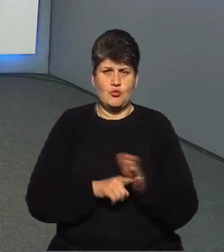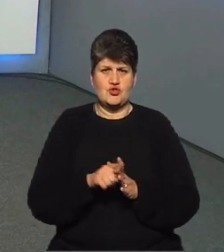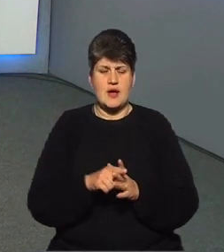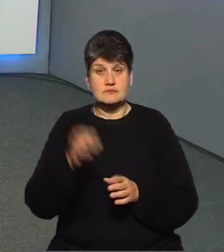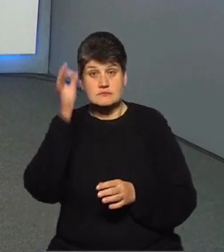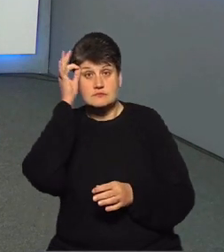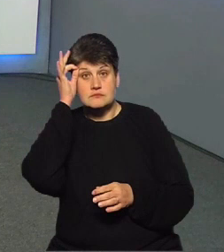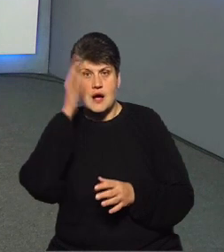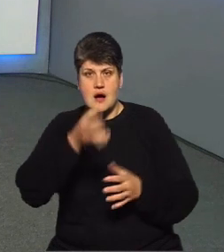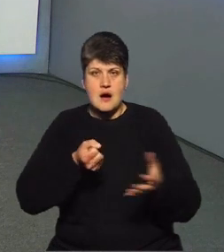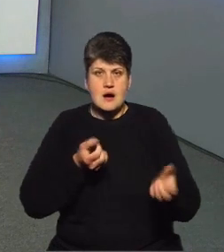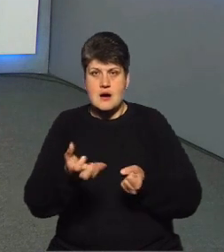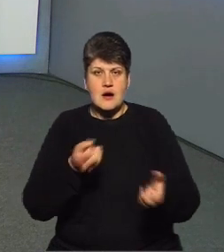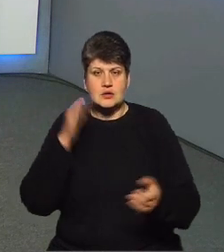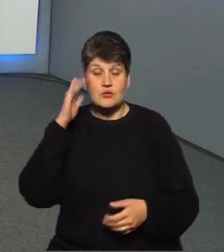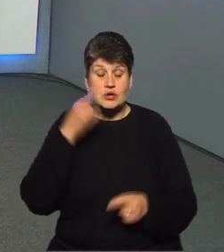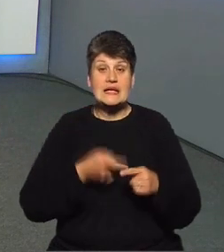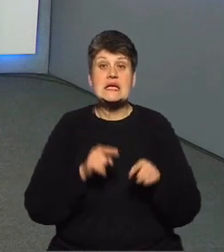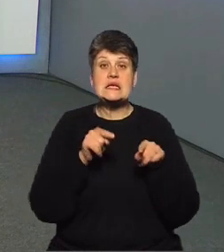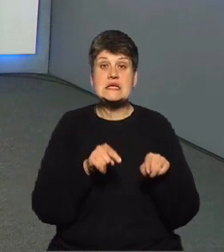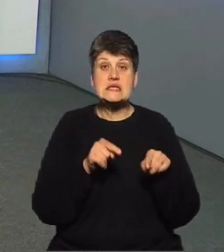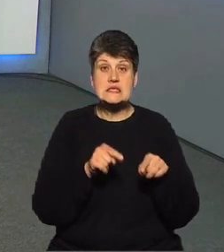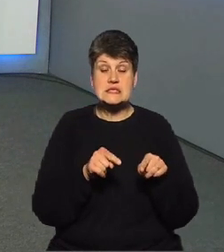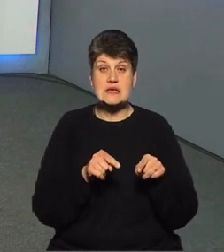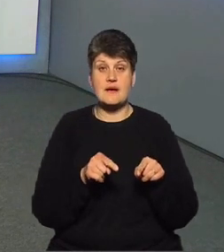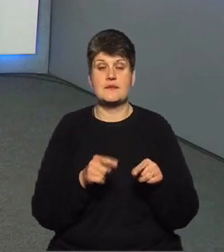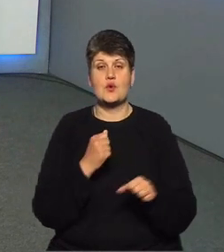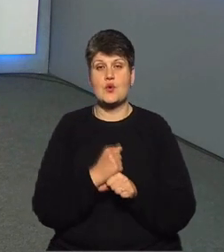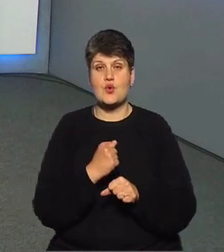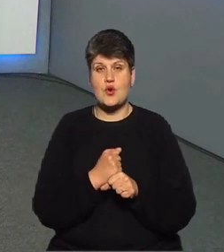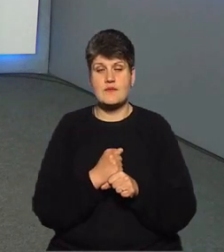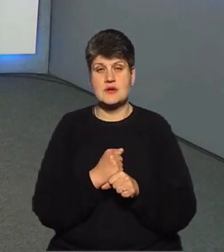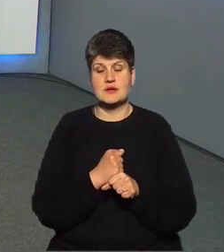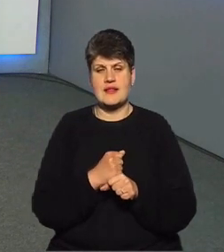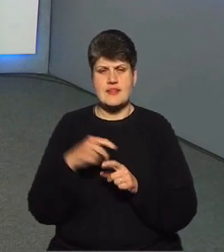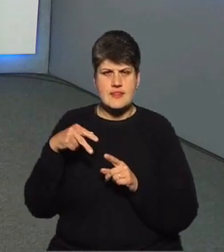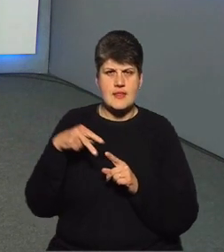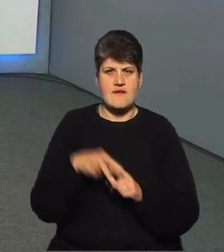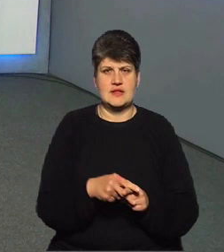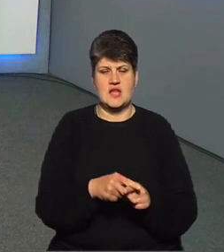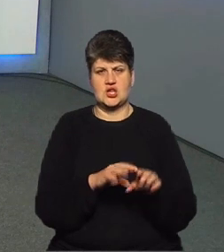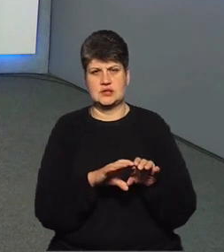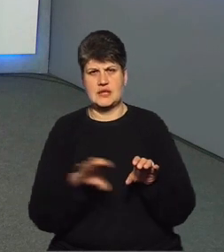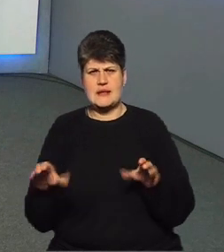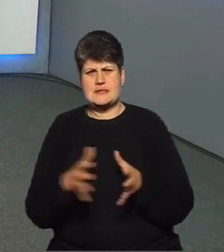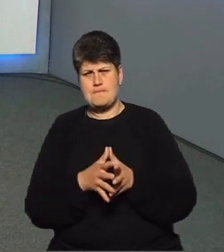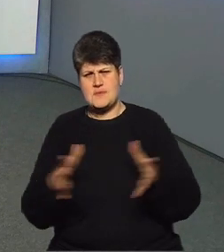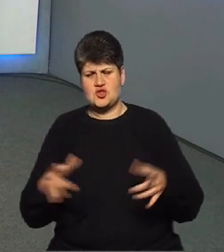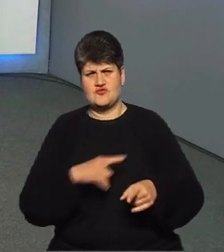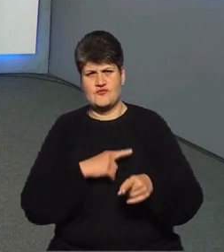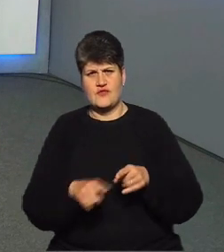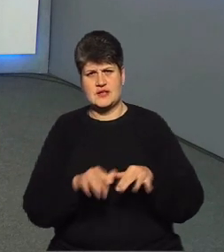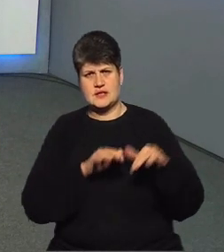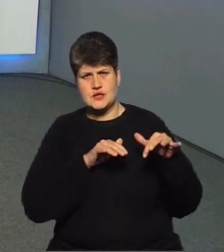набирати. І от саме цей інтенсивний водорозбір, він спричиняє нестандартне навантаження на мережу, збільшується швидкість руху води по